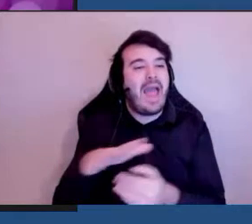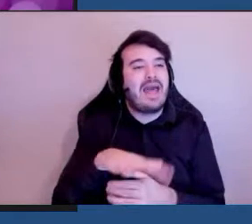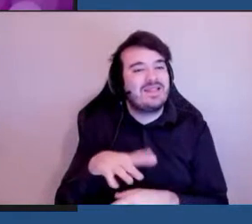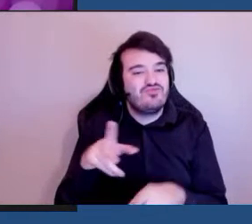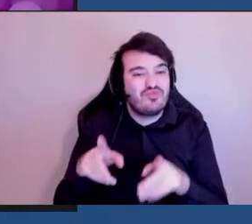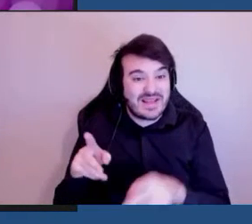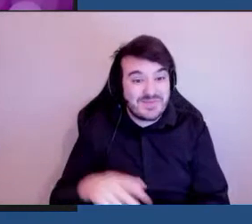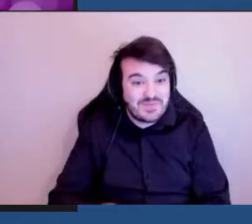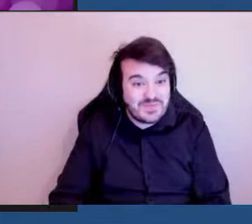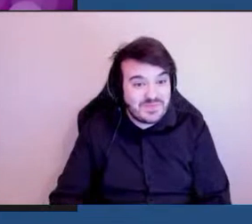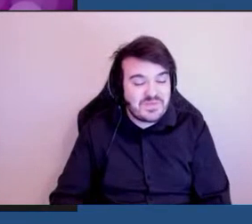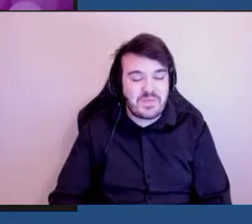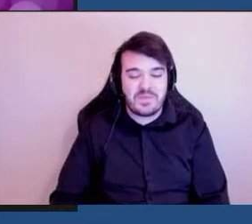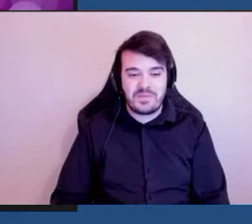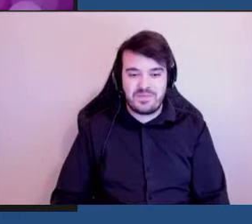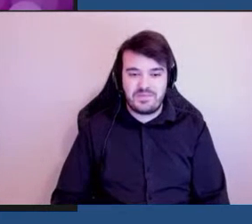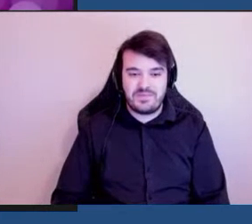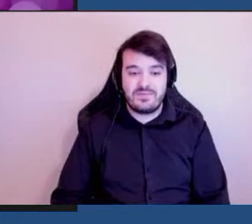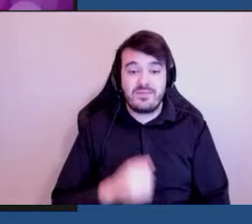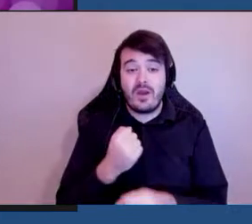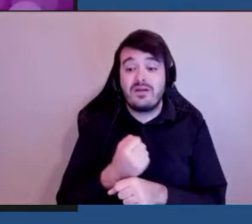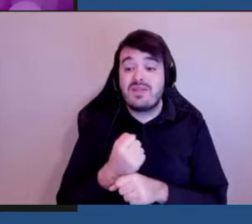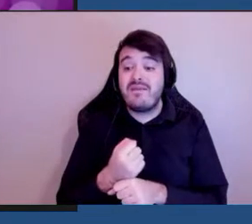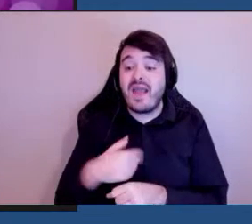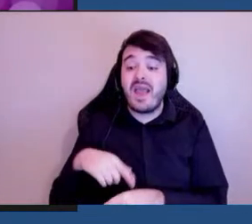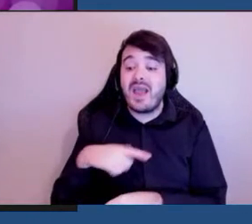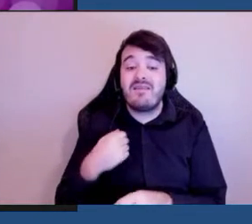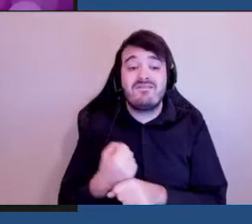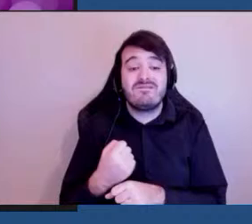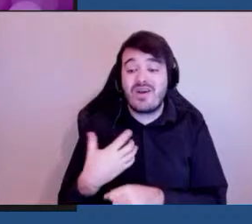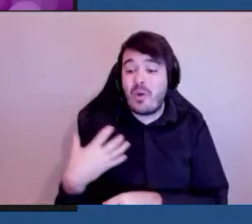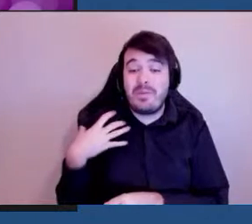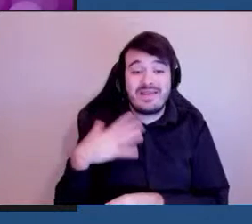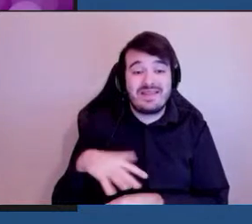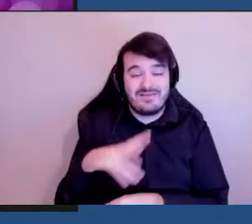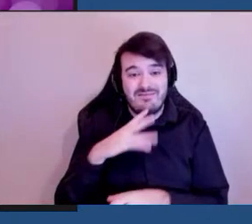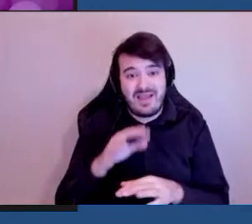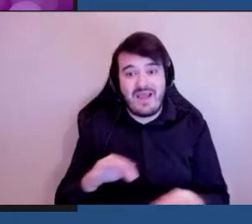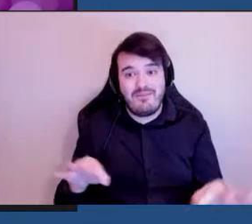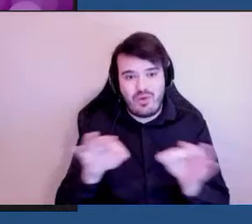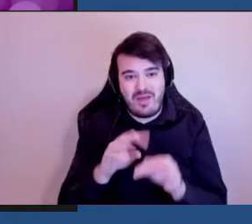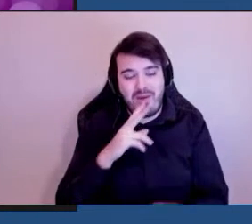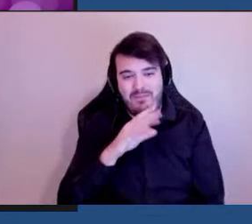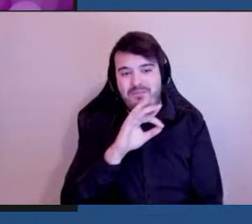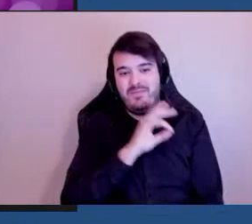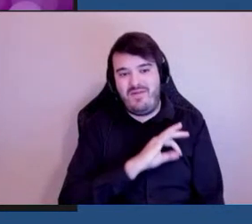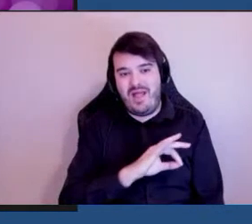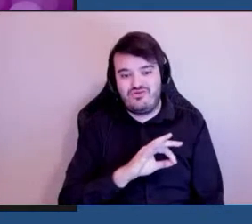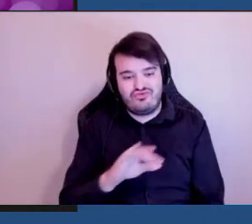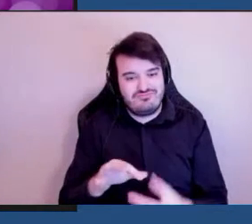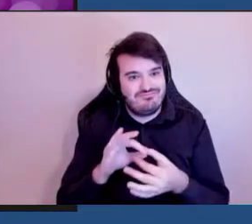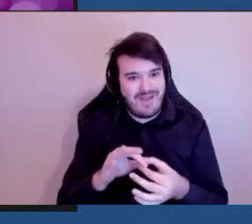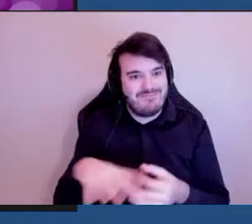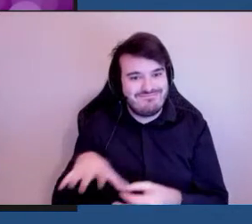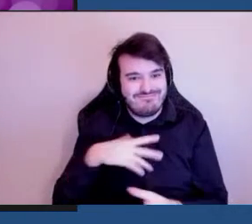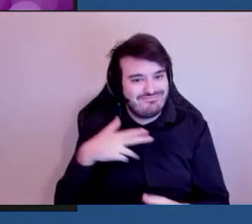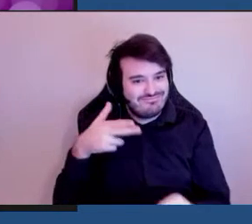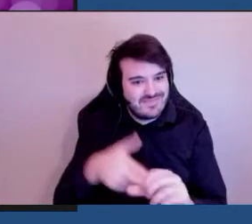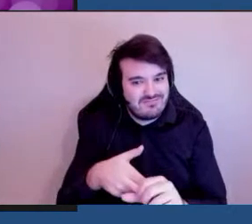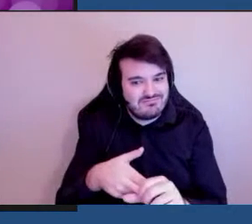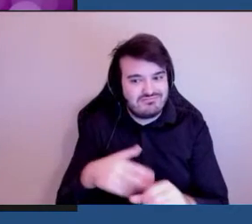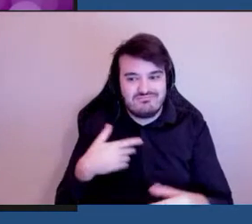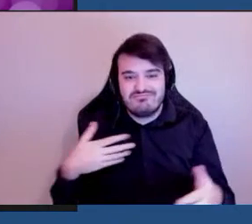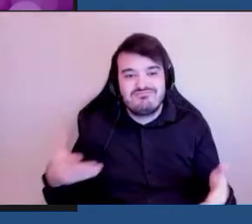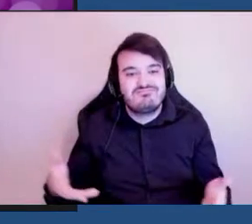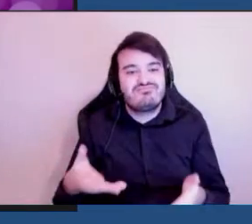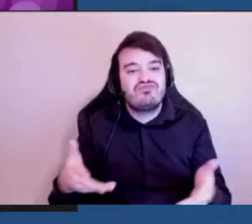Le travail effectué par notre comité est si important et c'est un privilège d'en être membre. Je vous encouragerai à